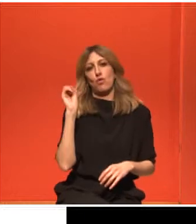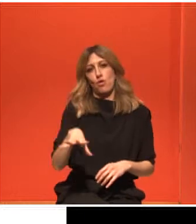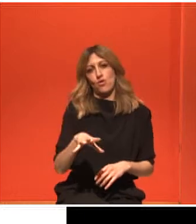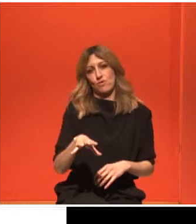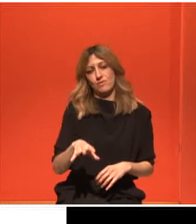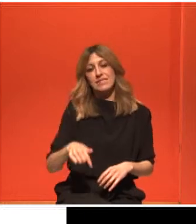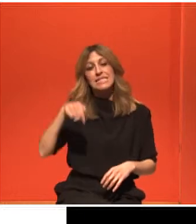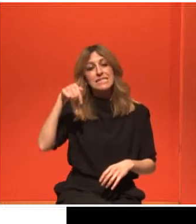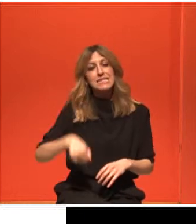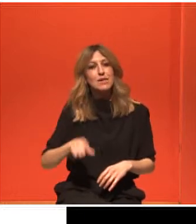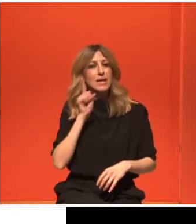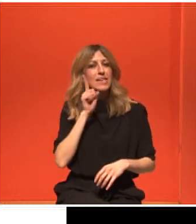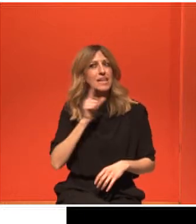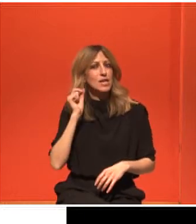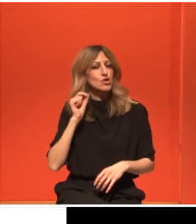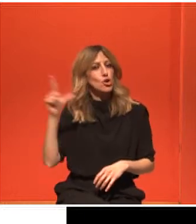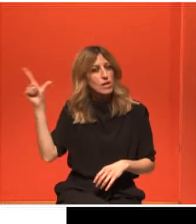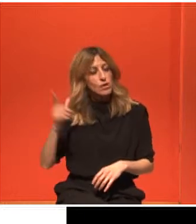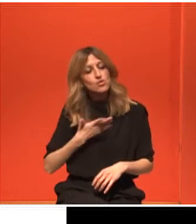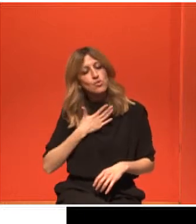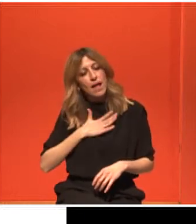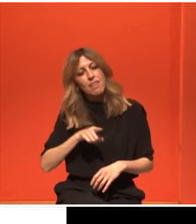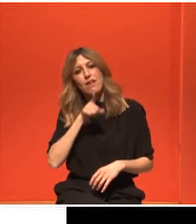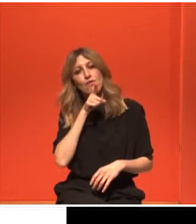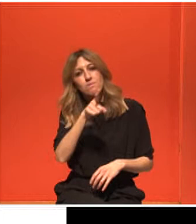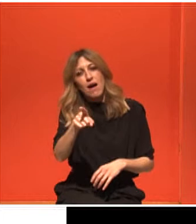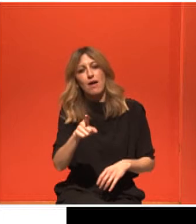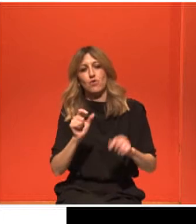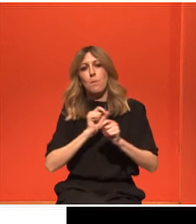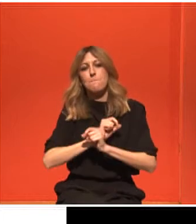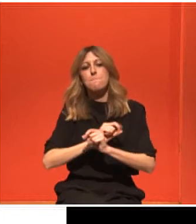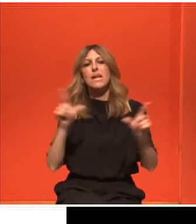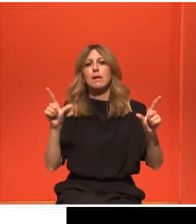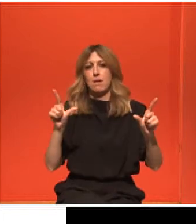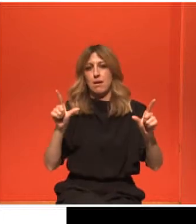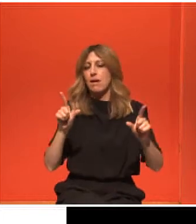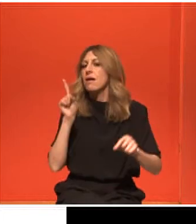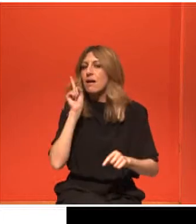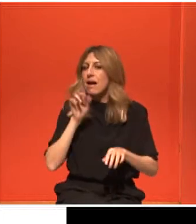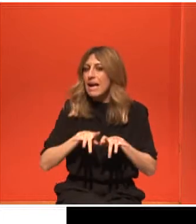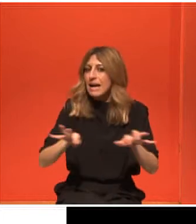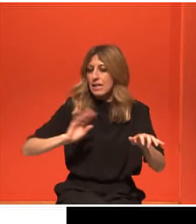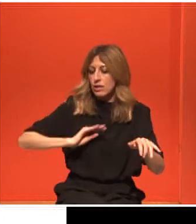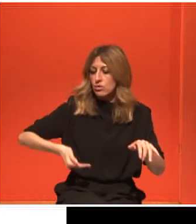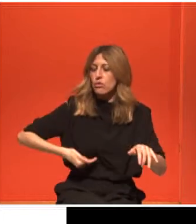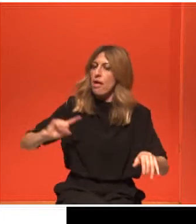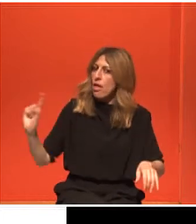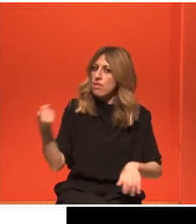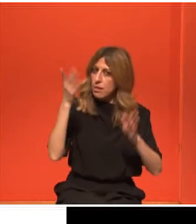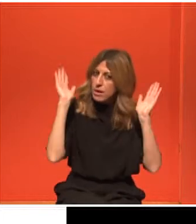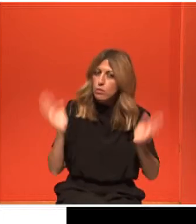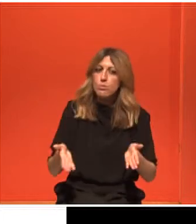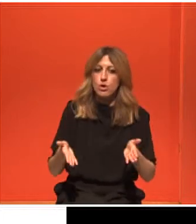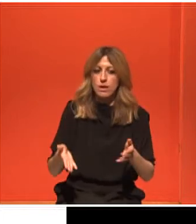στις γυναίκες, είναι ουσιαστικά το μήνυμα που βλέπετε σε αυτή τη διαφάνεια, ότι ο καρκίνος του μαστού θεραπεύεται, τα ποσοστά επιβίωσης, όπως